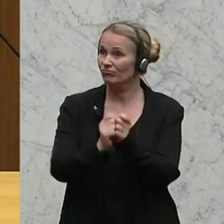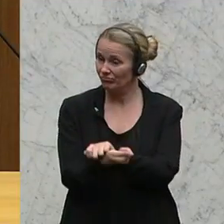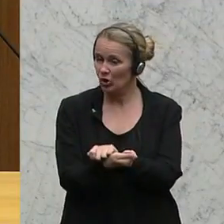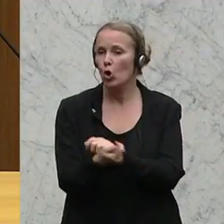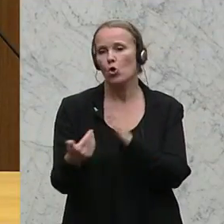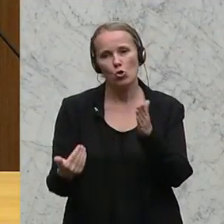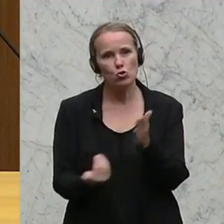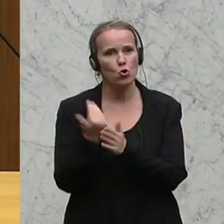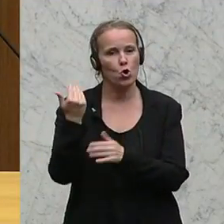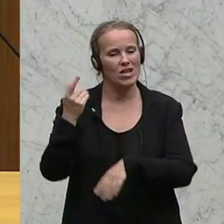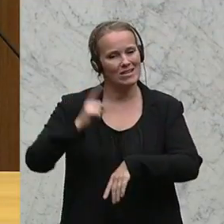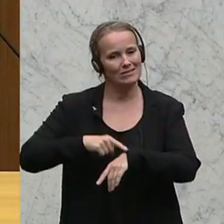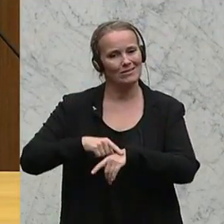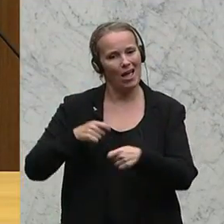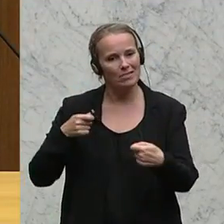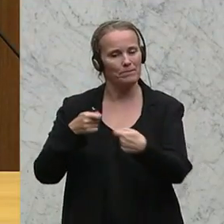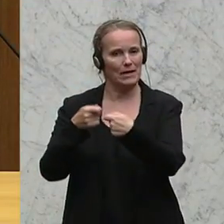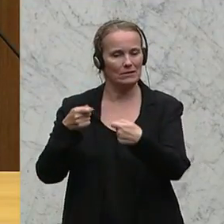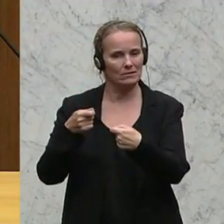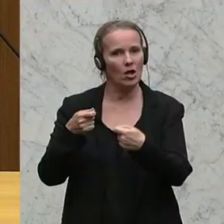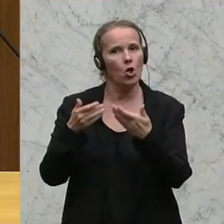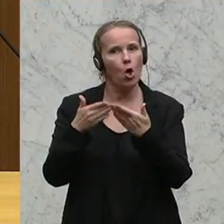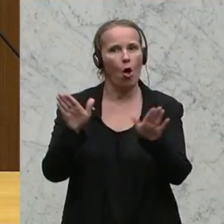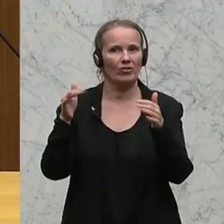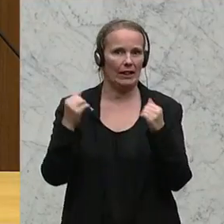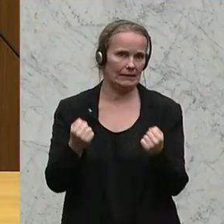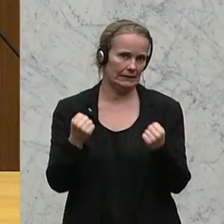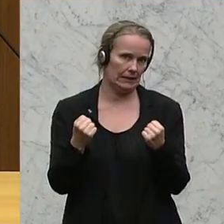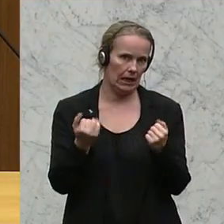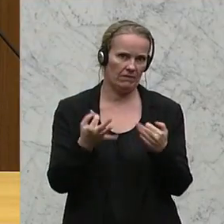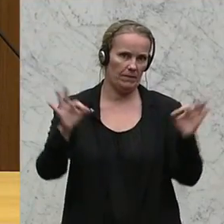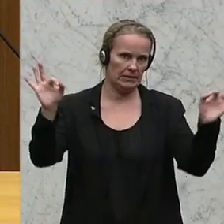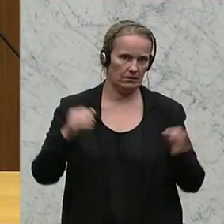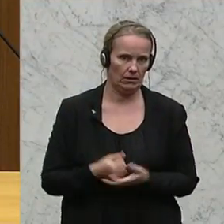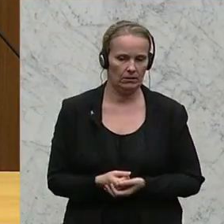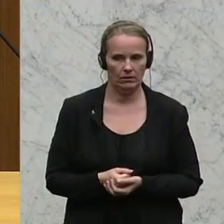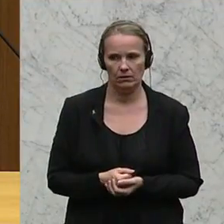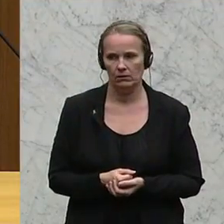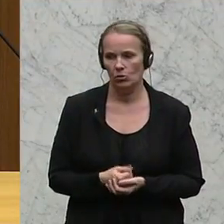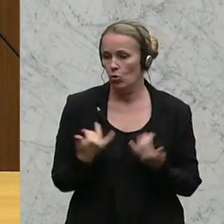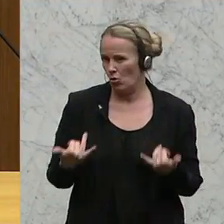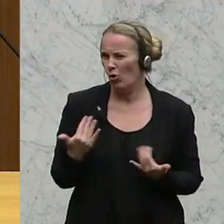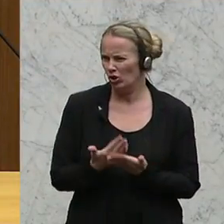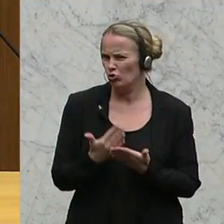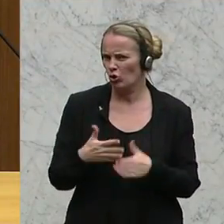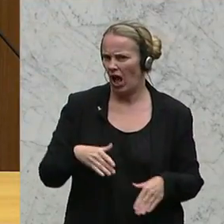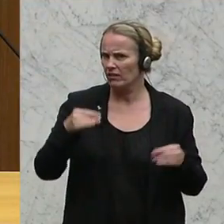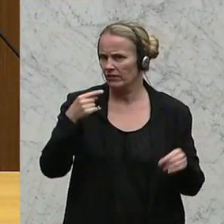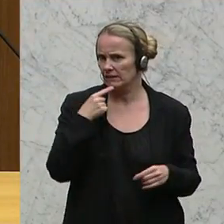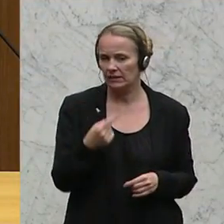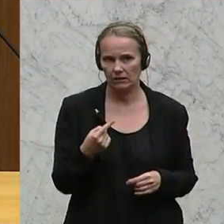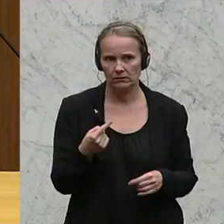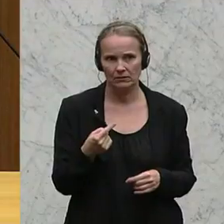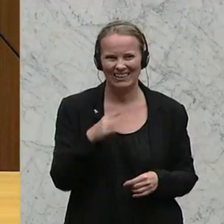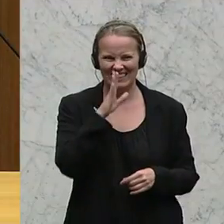und zeitgemäße Möglichkeiten, die öffentliche Sicherheit zu verbessern. Es wurde ja heute schon eingangs gesagt, dass hier